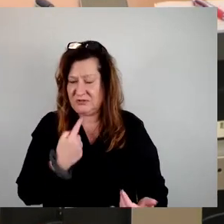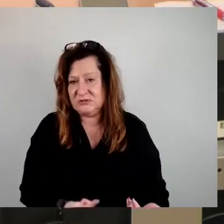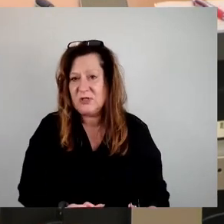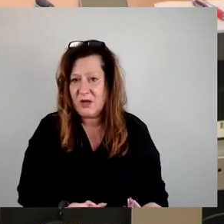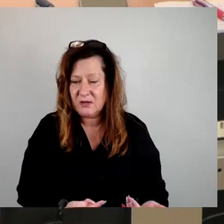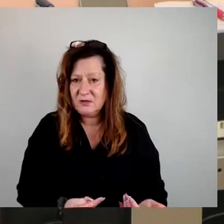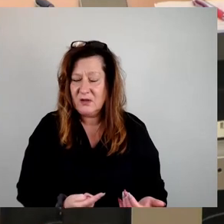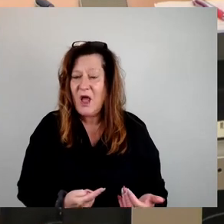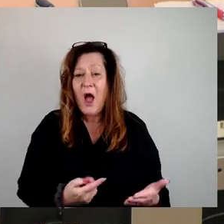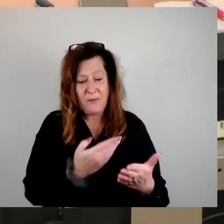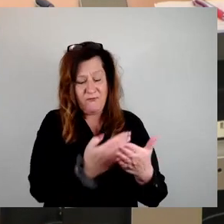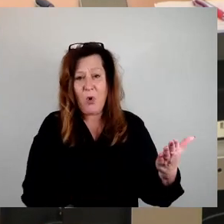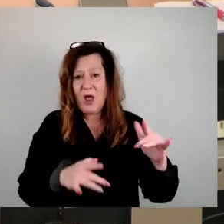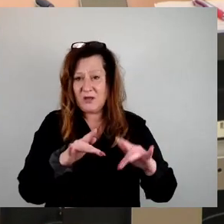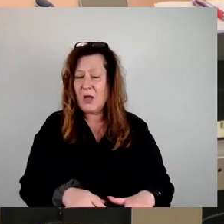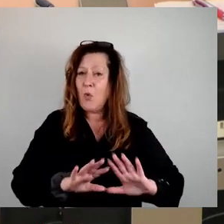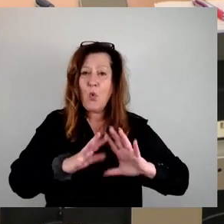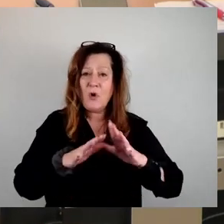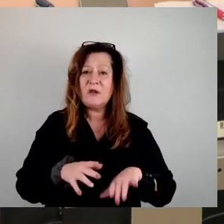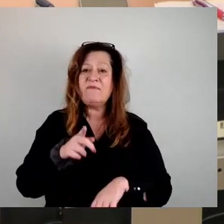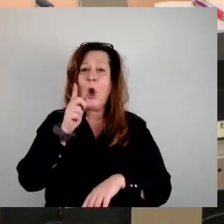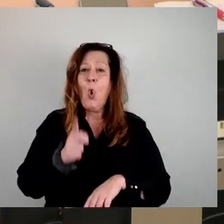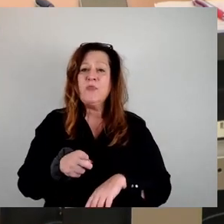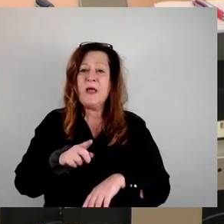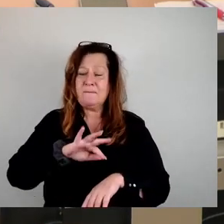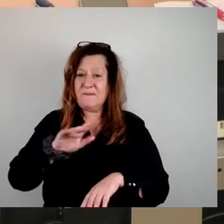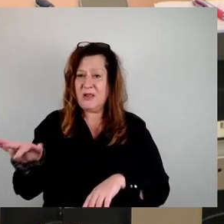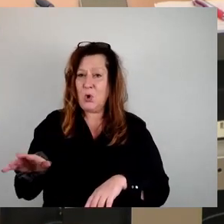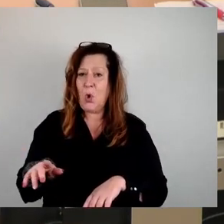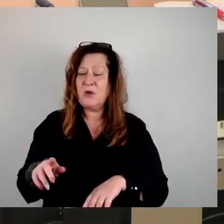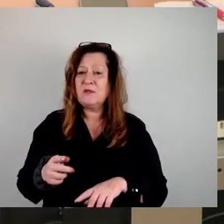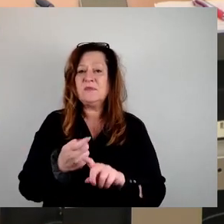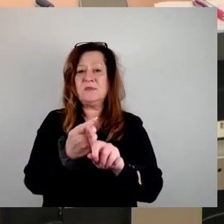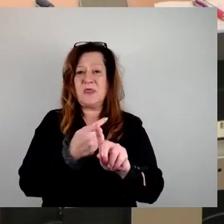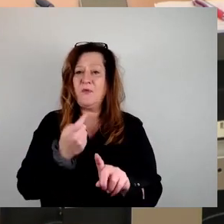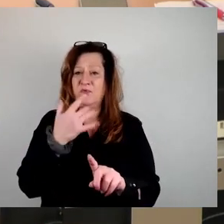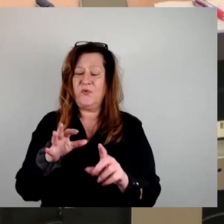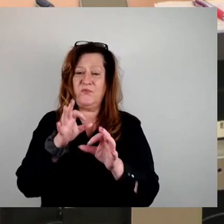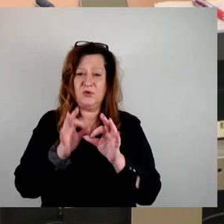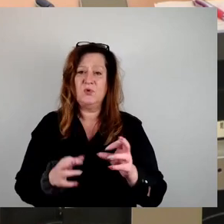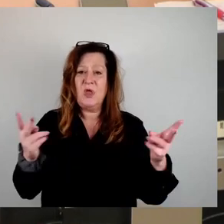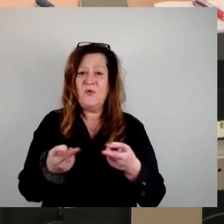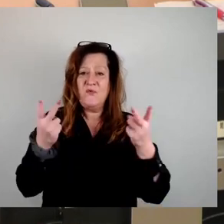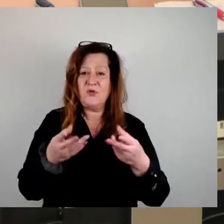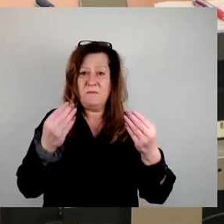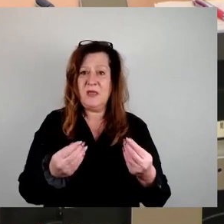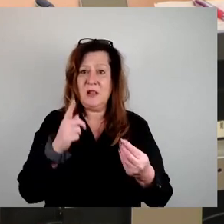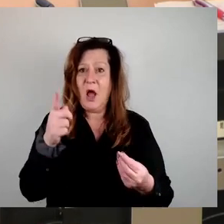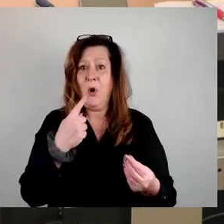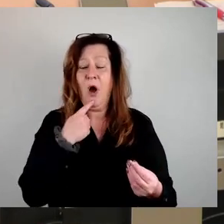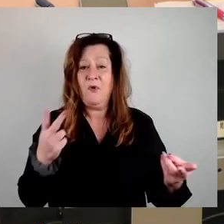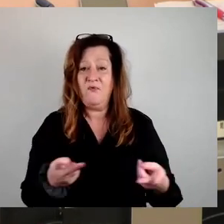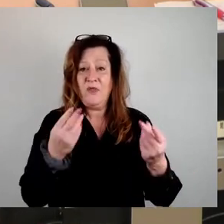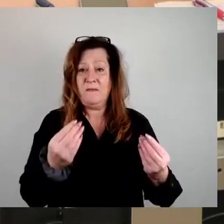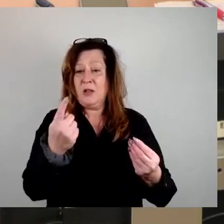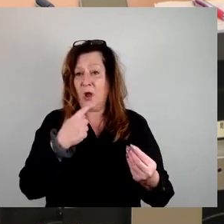sind, die bei rund 100 Millionen liegen, davon die Hälfte aus Fördermitteln, von denen wir noch nicht genau wissen, ob die dann auch zur Verfügung stehen, die können